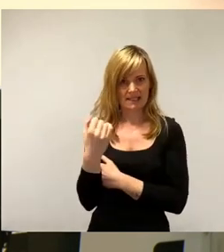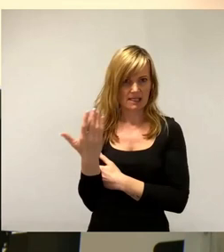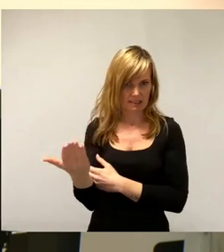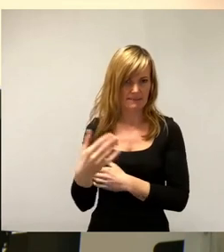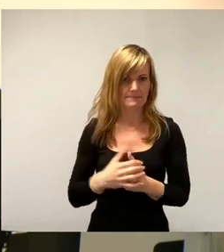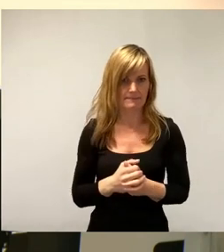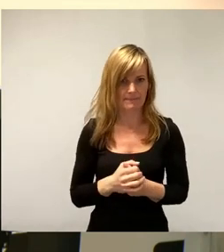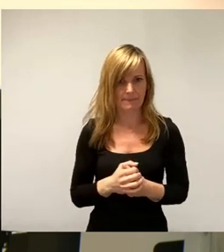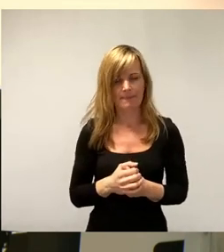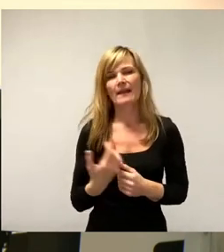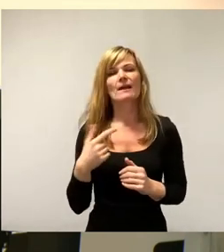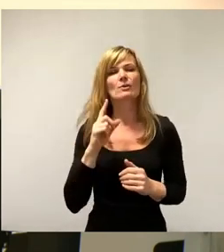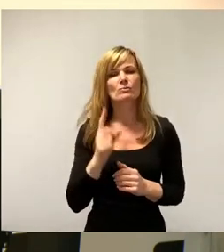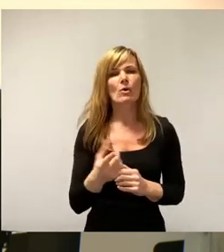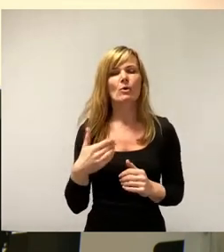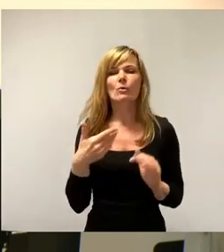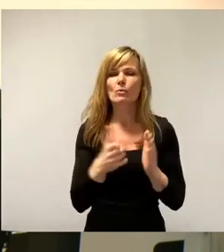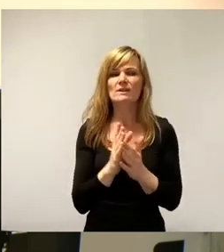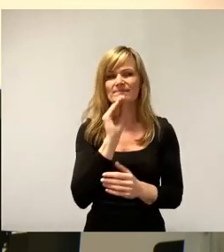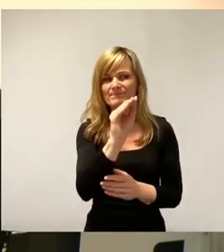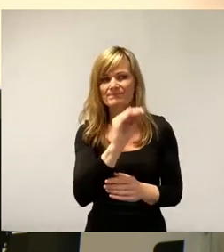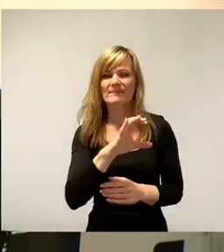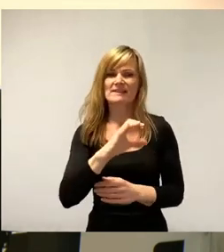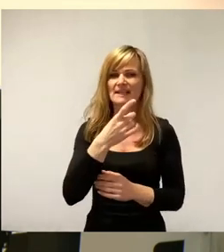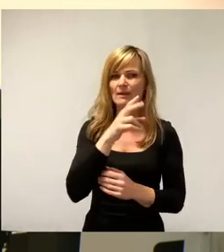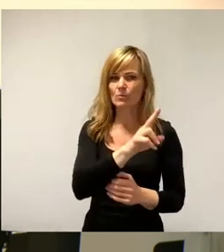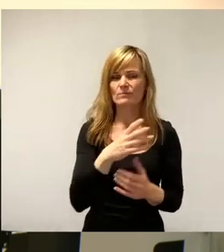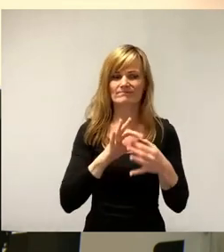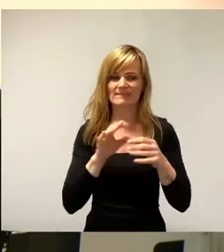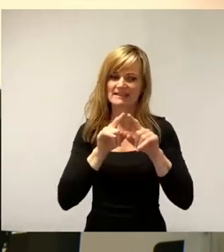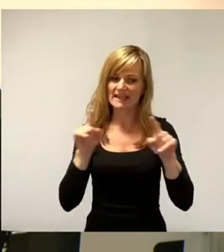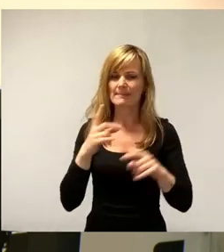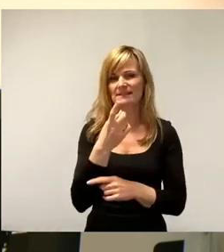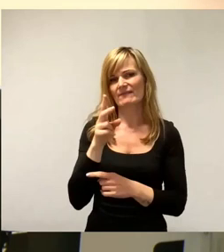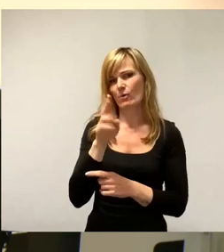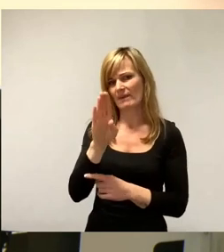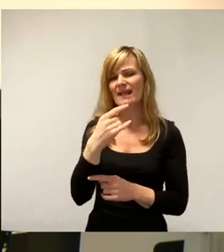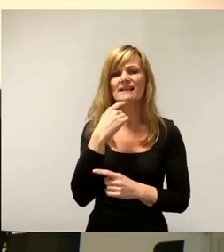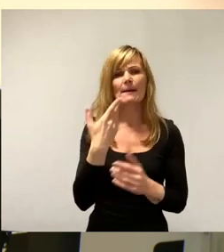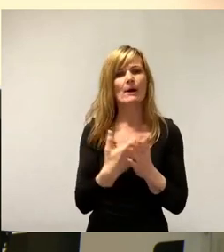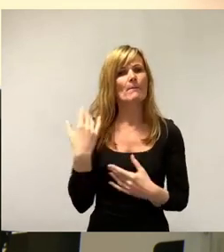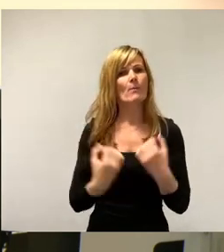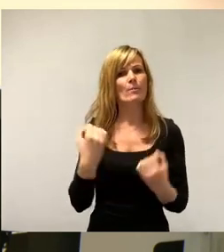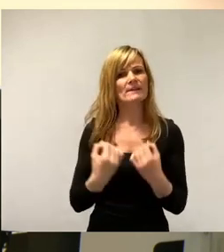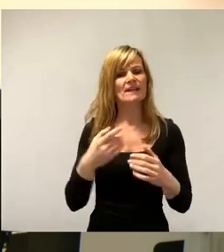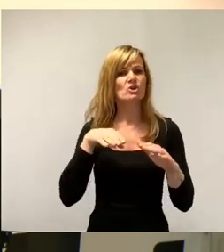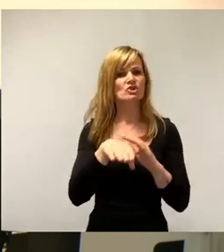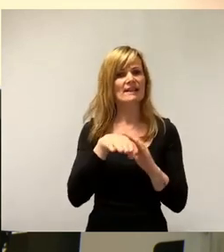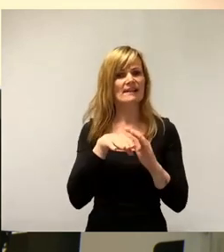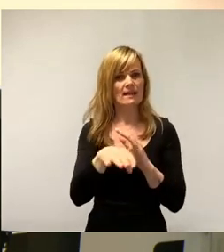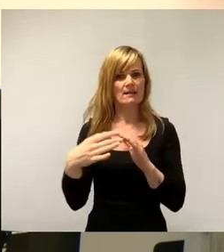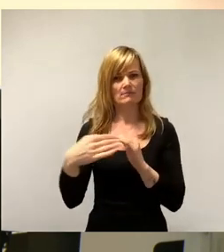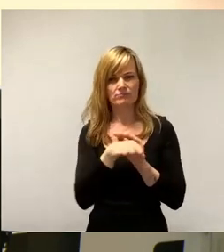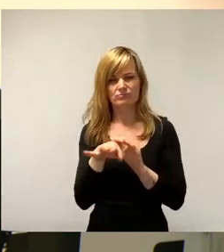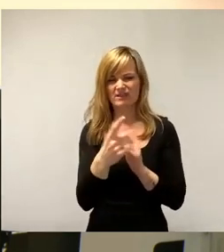Ich will nochmal die CDU ansprechen, was die DVB angeht. Sie haben gesagt, Mobi-Shuttle zum Beispiel ist so ein sehr zweifelhaftes Angebot. Ich möchte Sie daran erinnern, dass